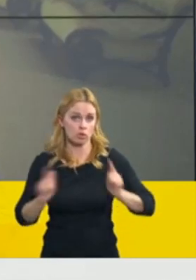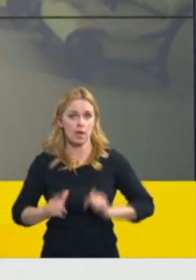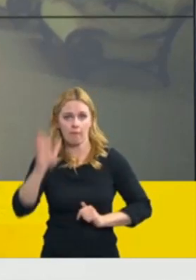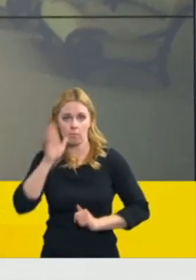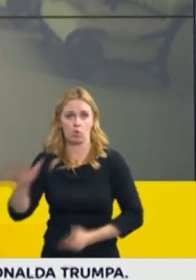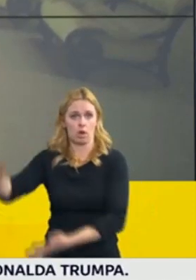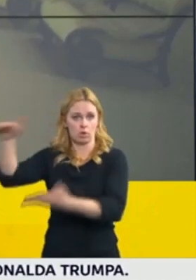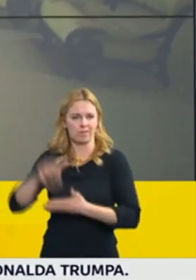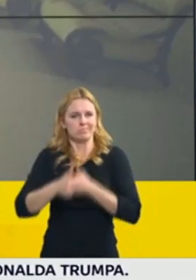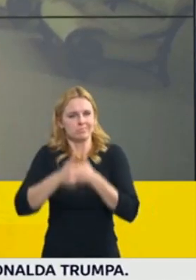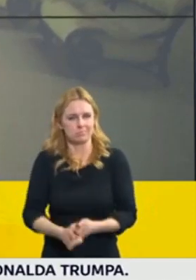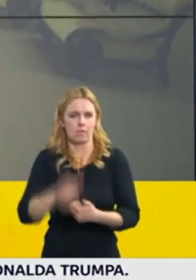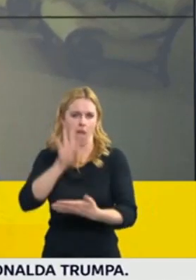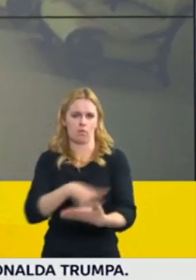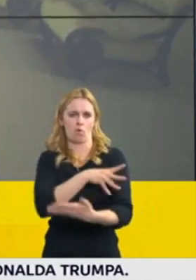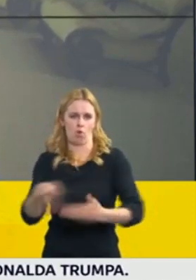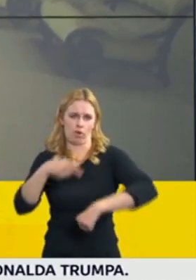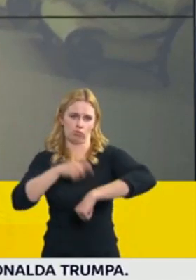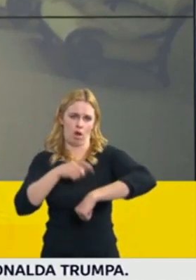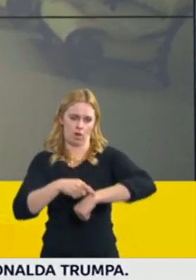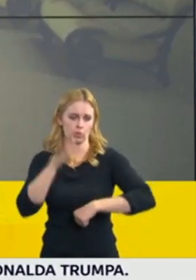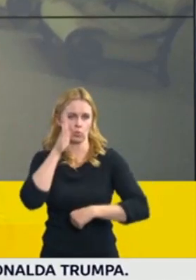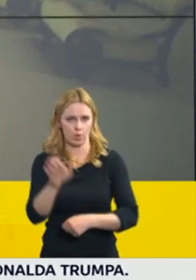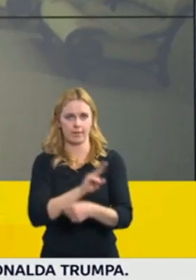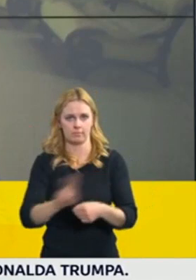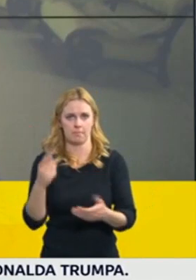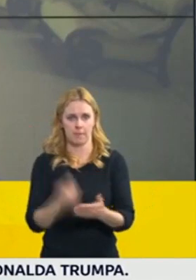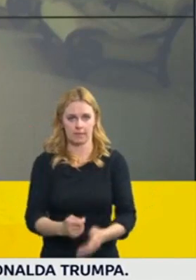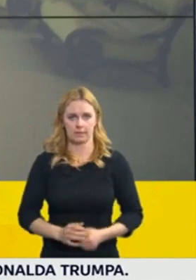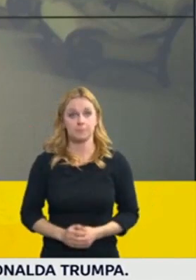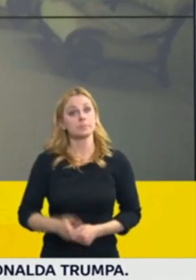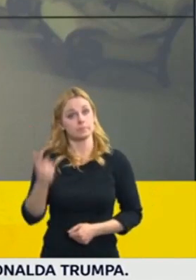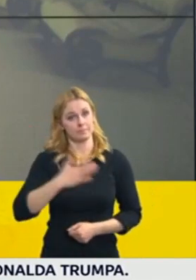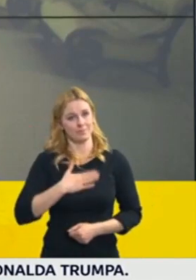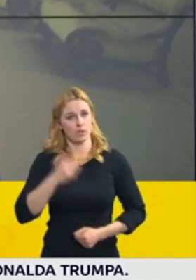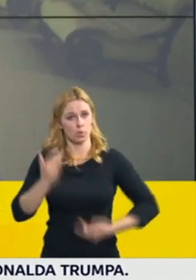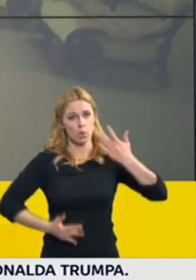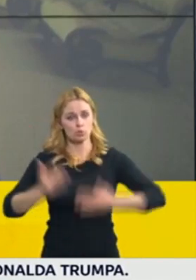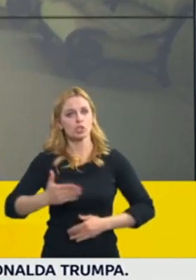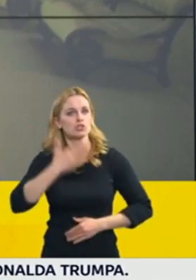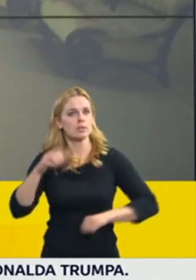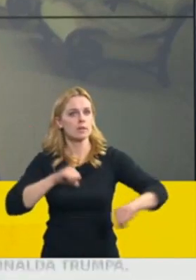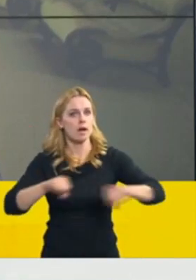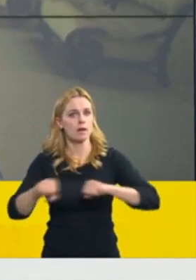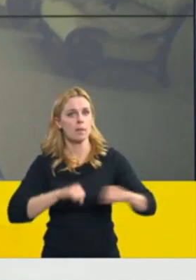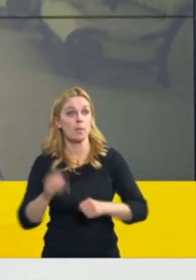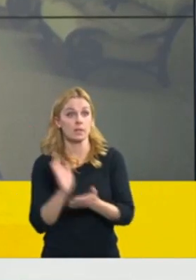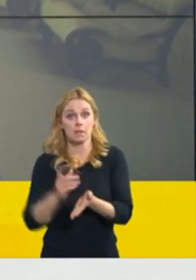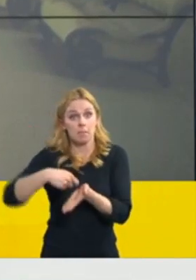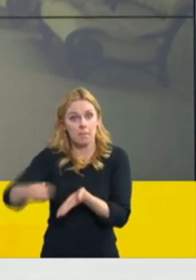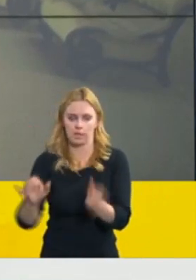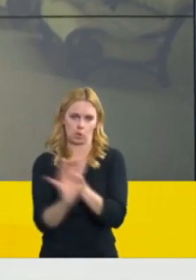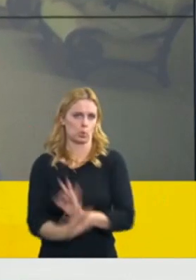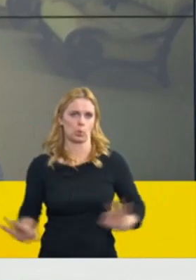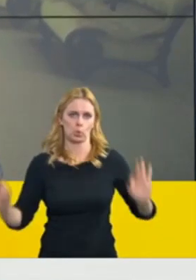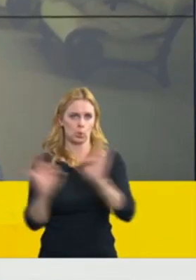harmonogramu. Chci vás ujistit, že z rozpočtu České republiky zatím nebyla vyplacena ani koruna, je tam platba po